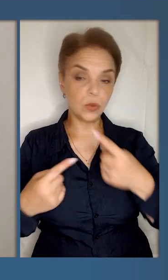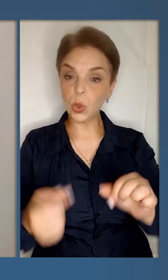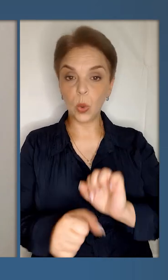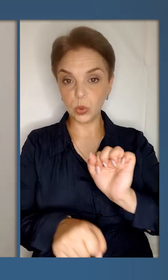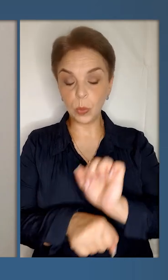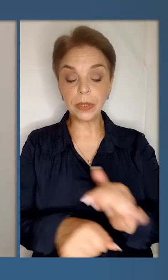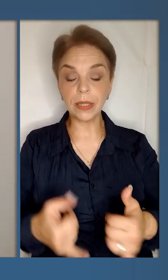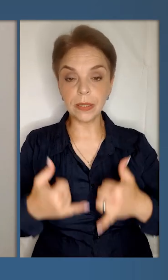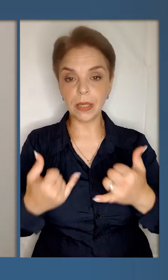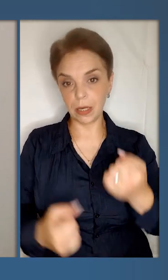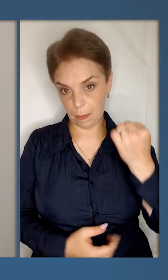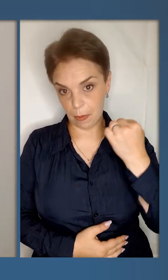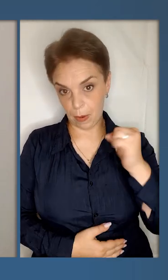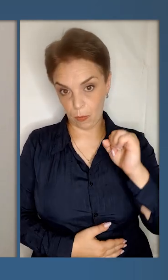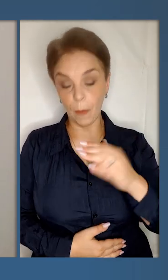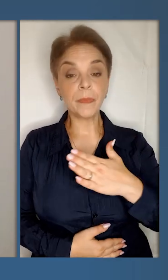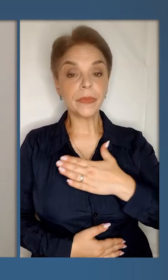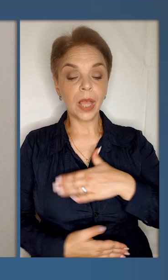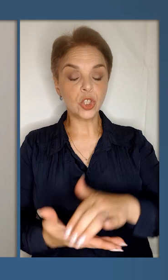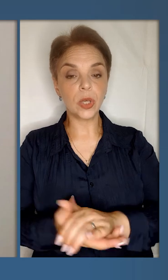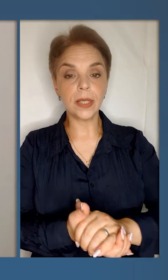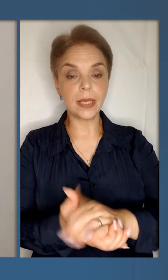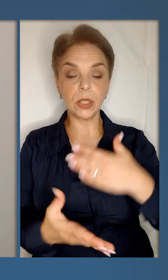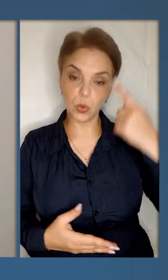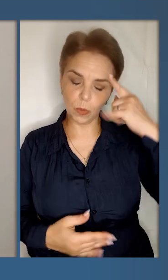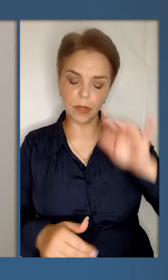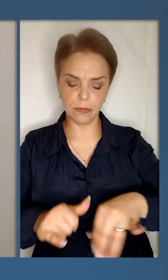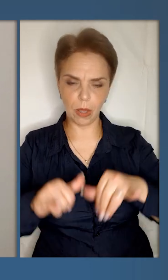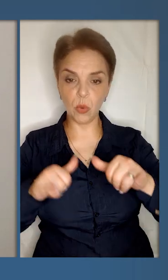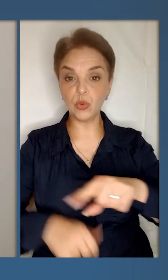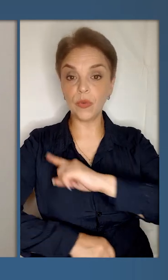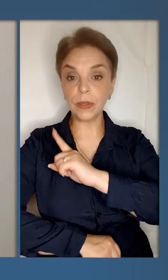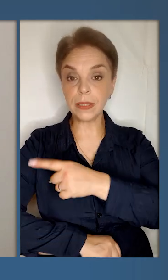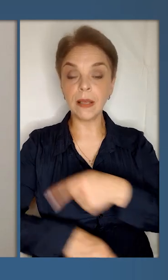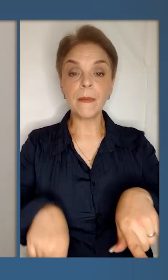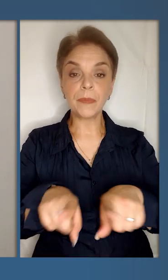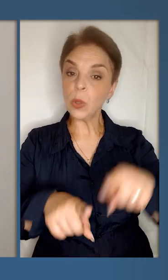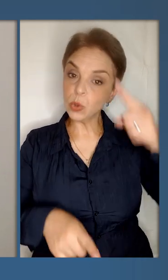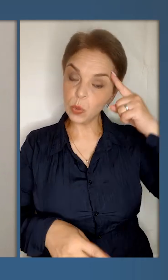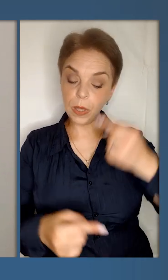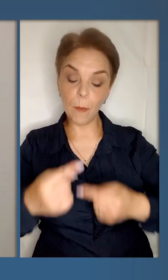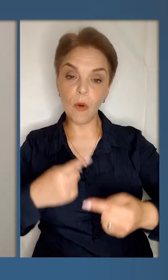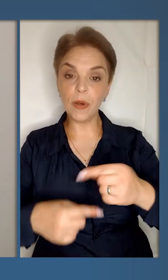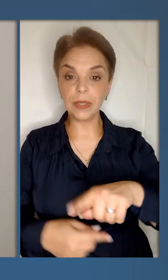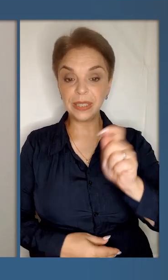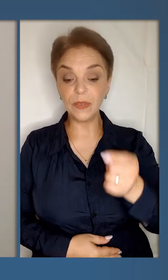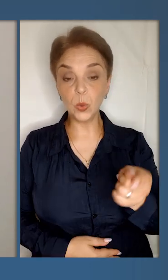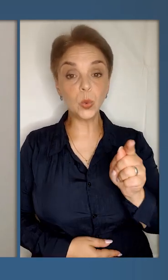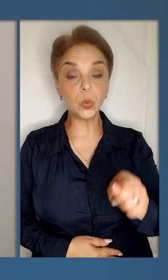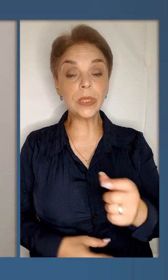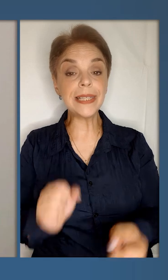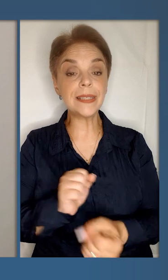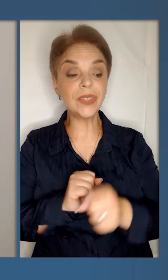без будь-якої зупинки заради перемоги. Наша єдність, наше вміння нарощувати силу, також вміння